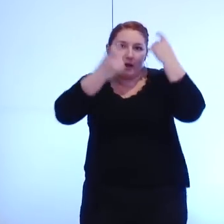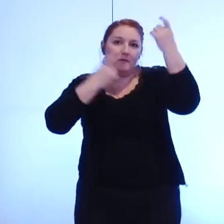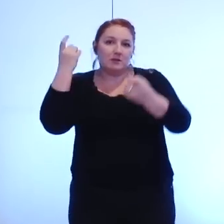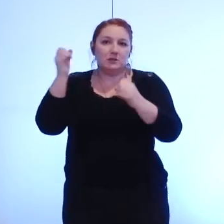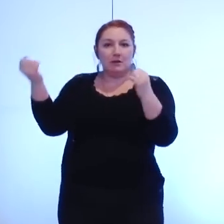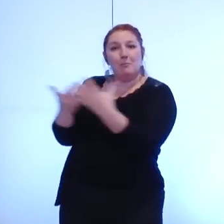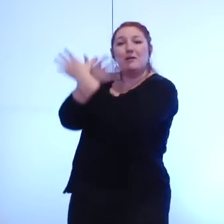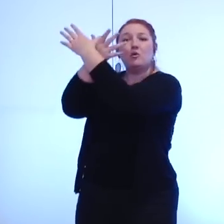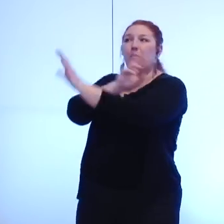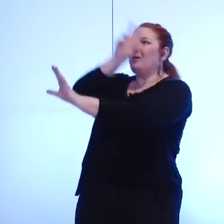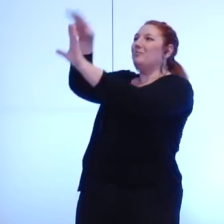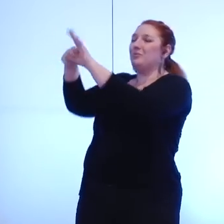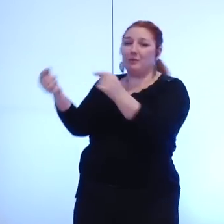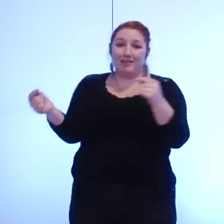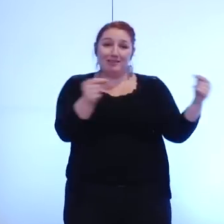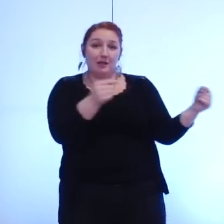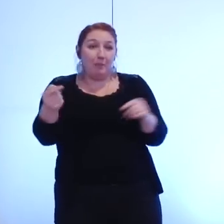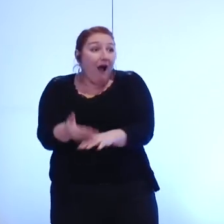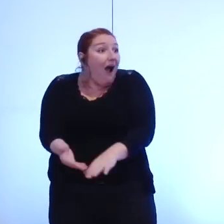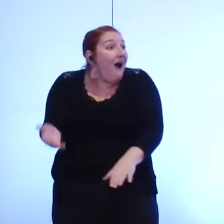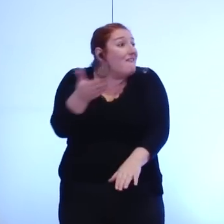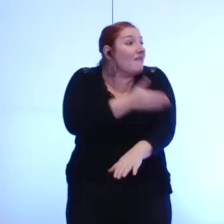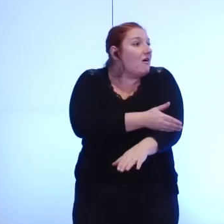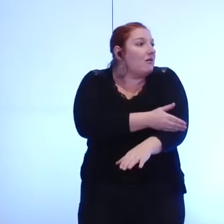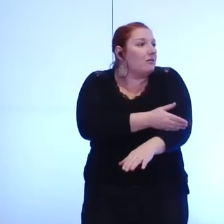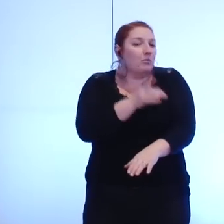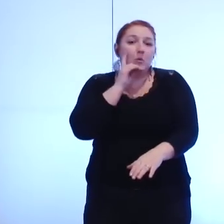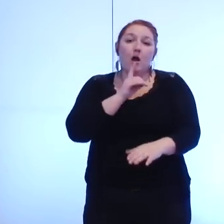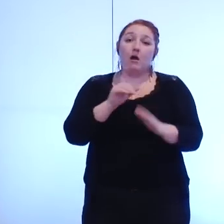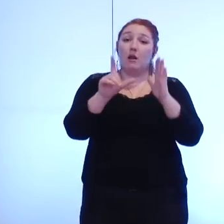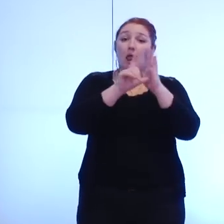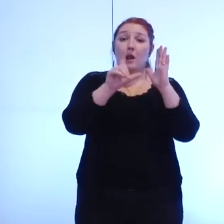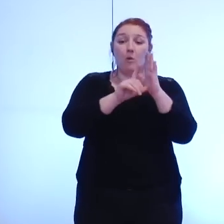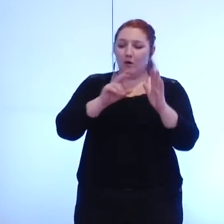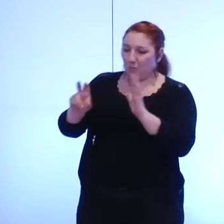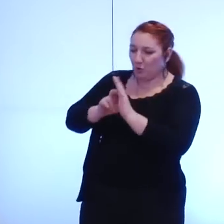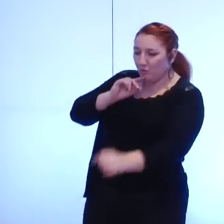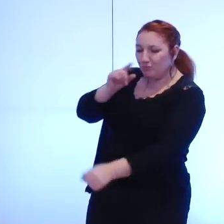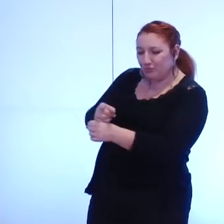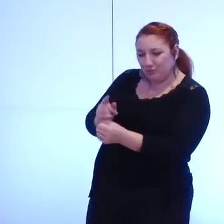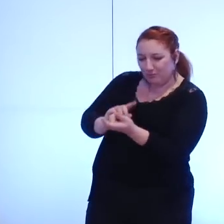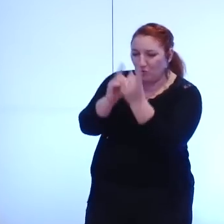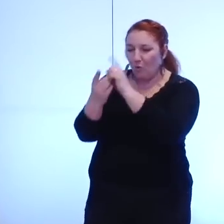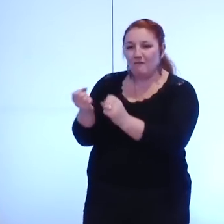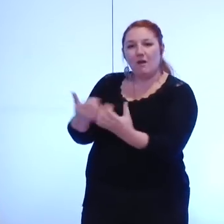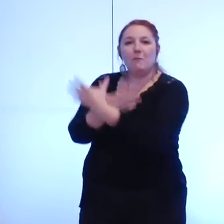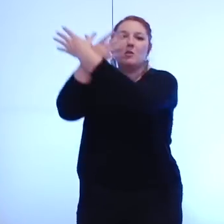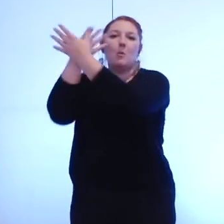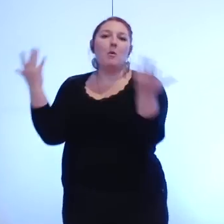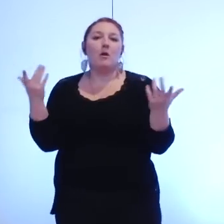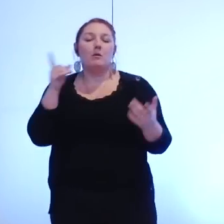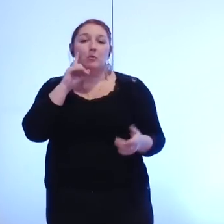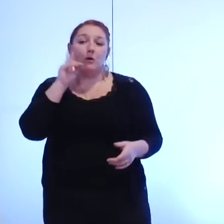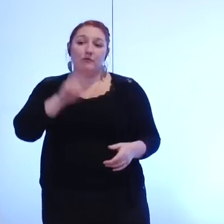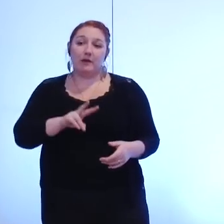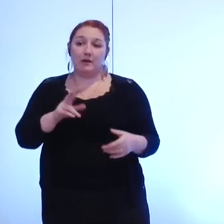métropole avant que la loi inscrive Grenoble dans les métropoles puisque finalement nous regrettons de ne pas avoir